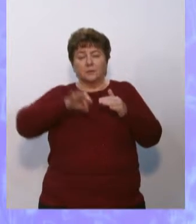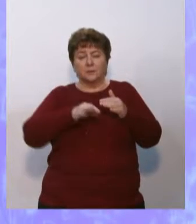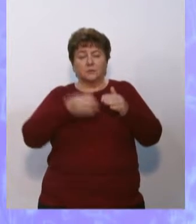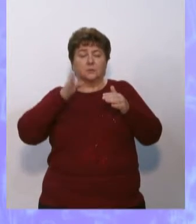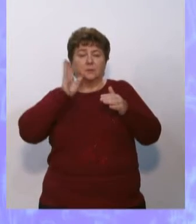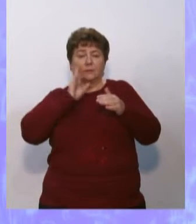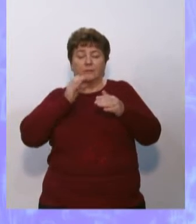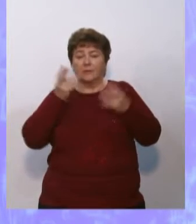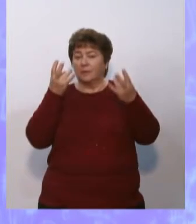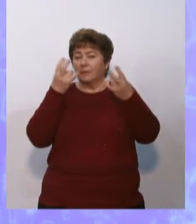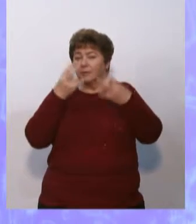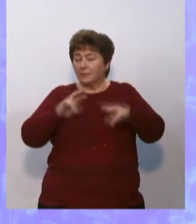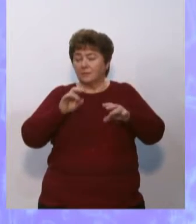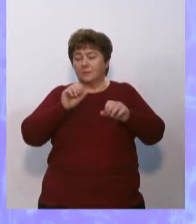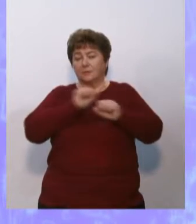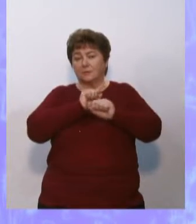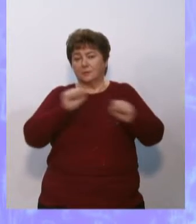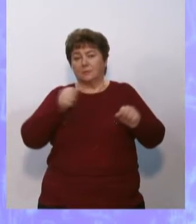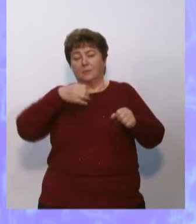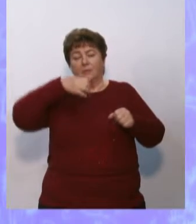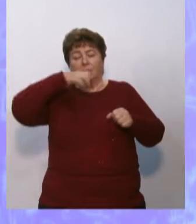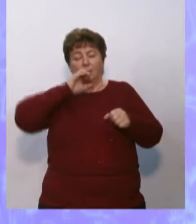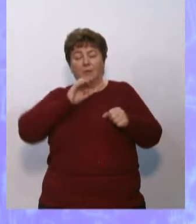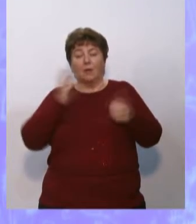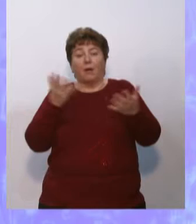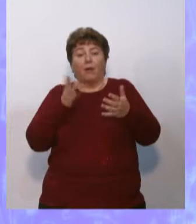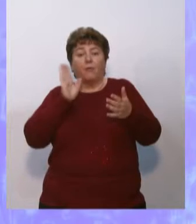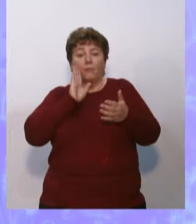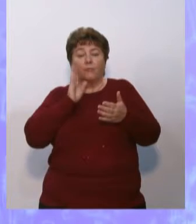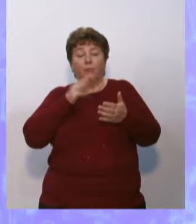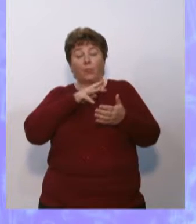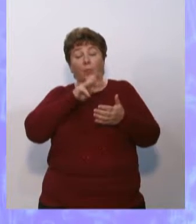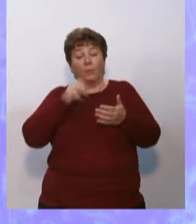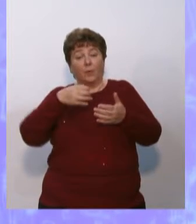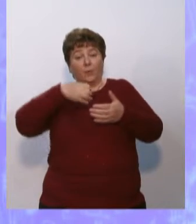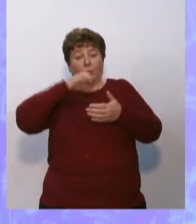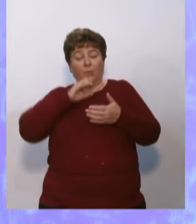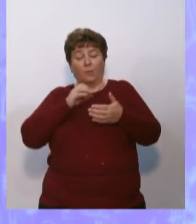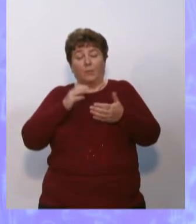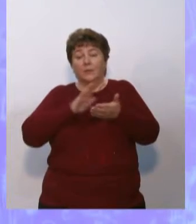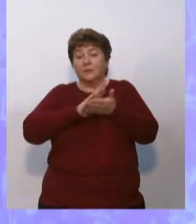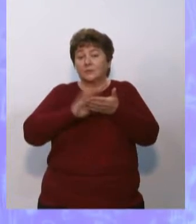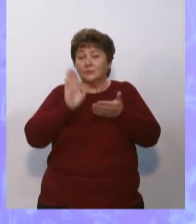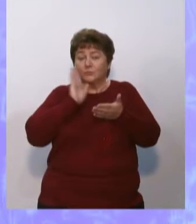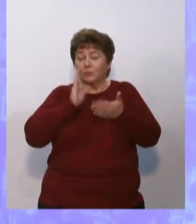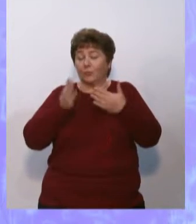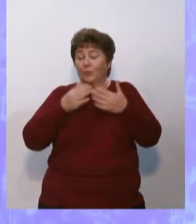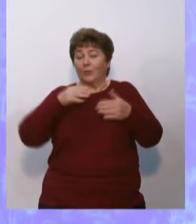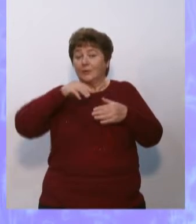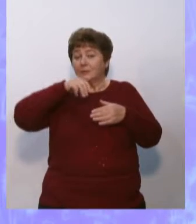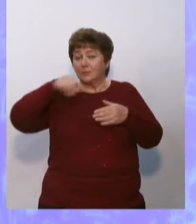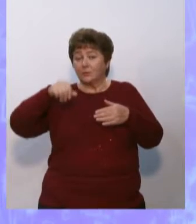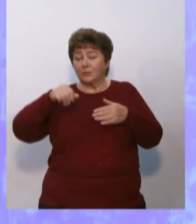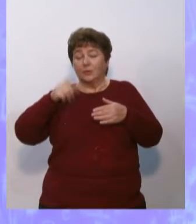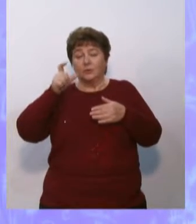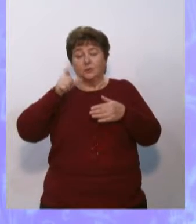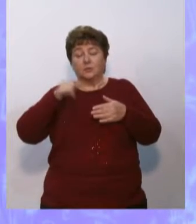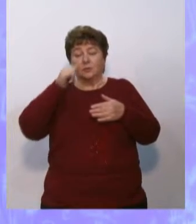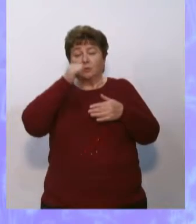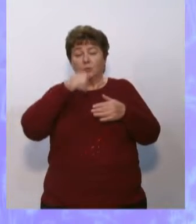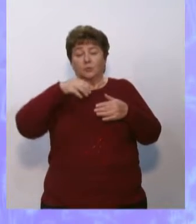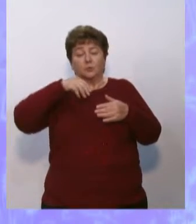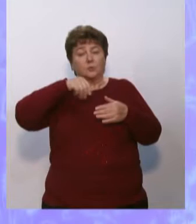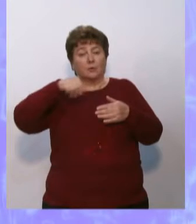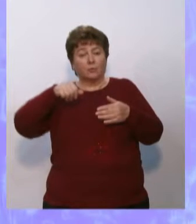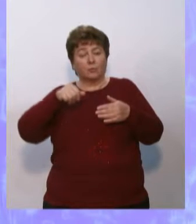для питья. Какую же воду мы пьём? Солёную или пресную? Человек не может пить